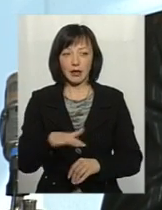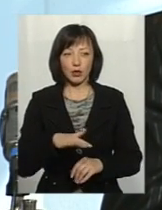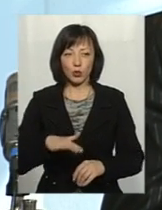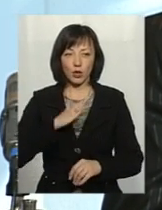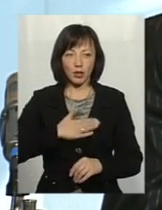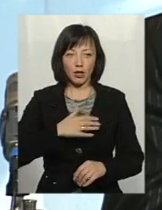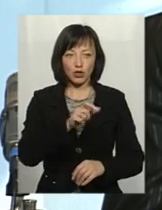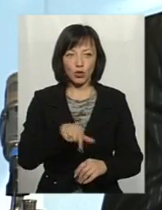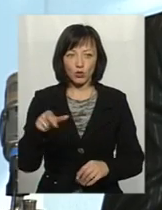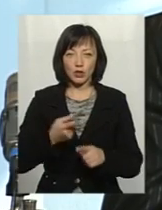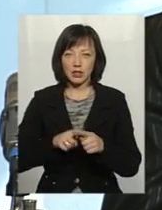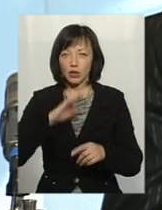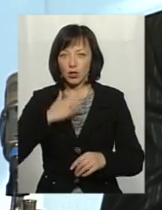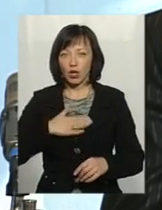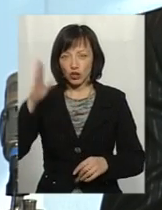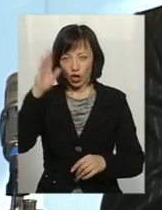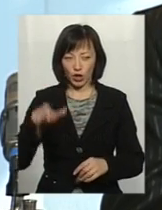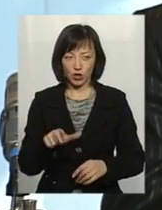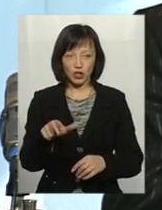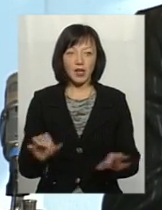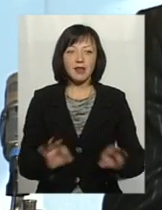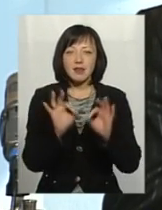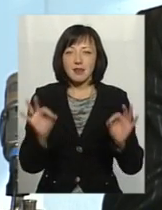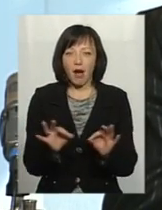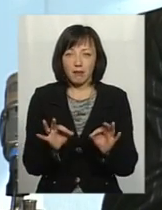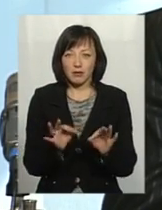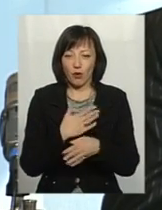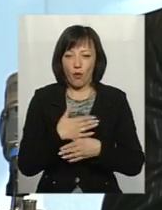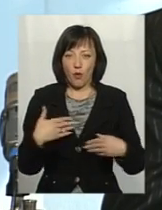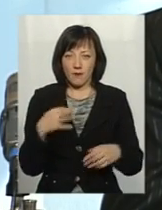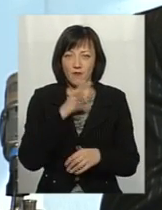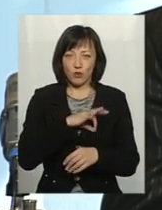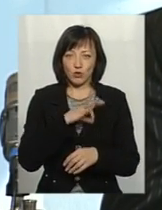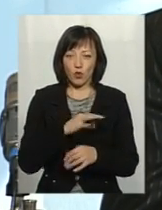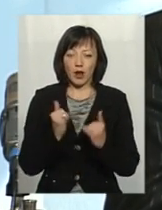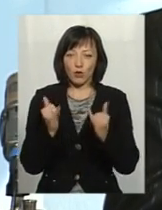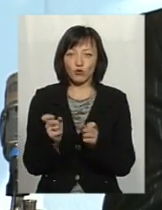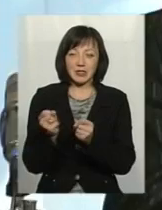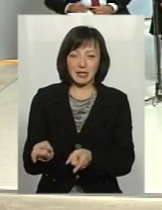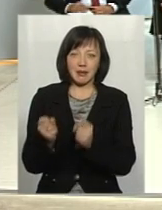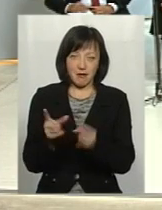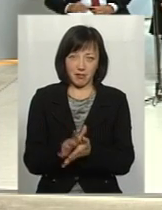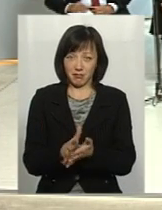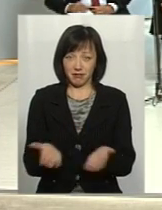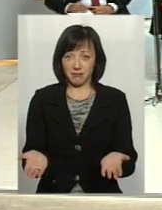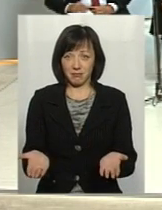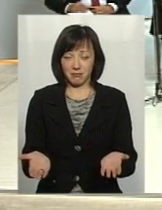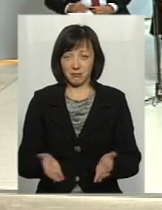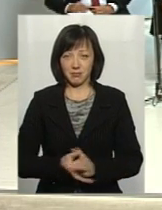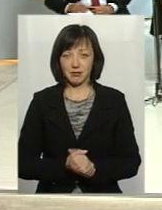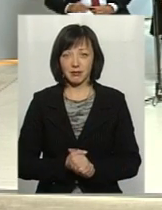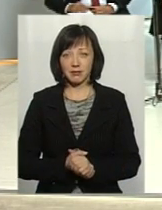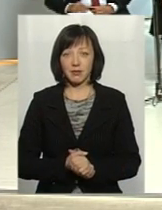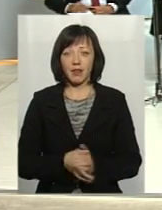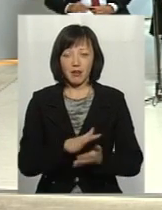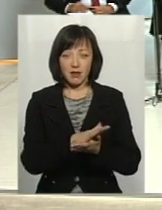це наші люди і це наша річка. І ми ніяким чином не хочемо її використовувати для того, щоб скидати туди води. Ми